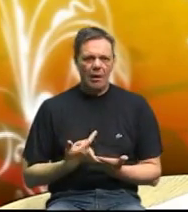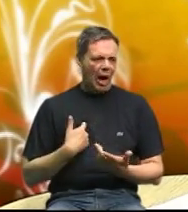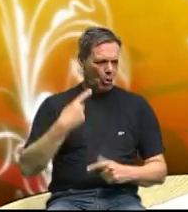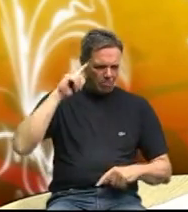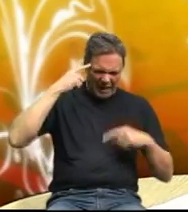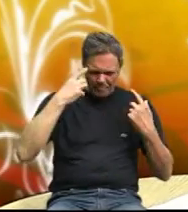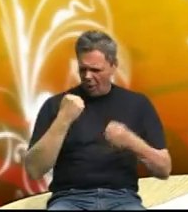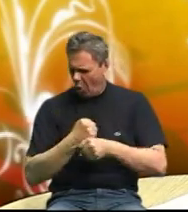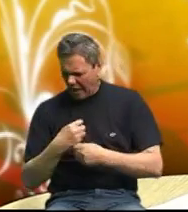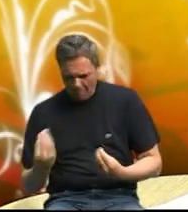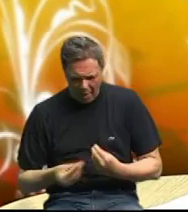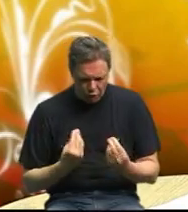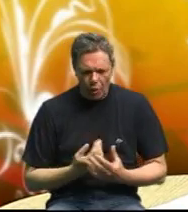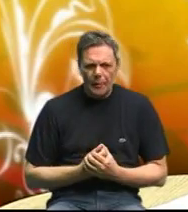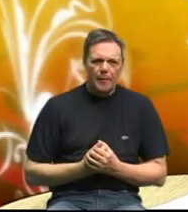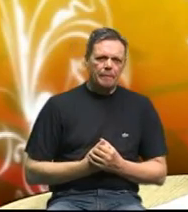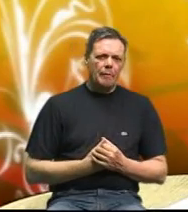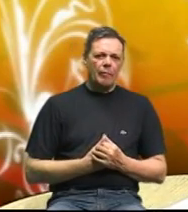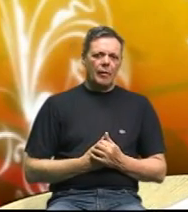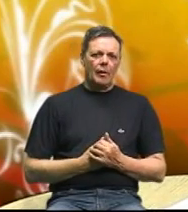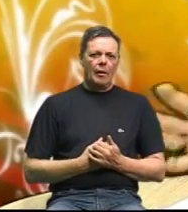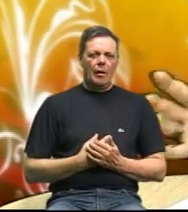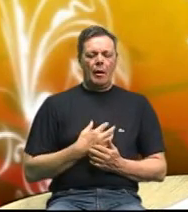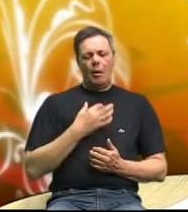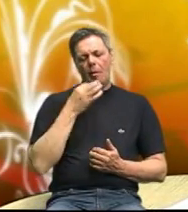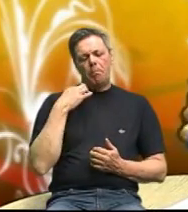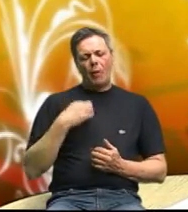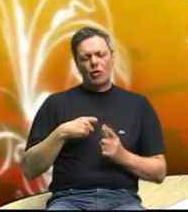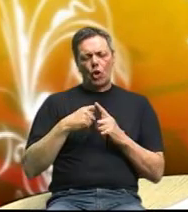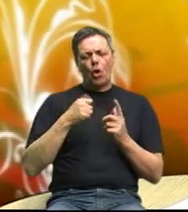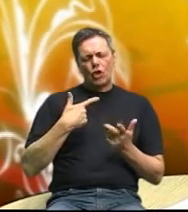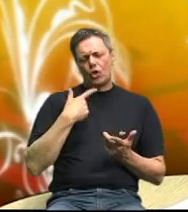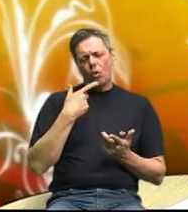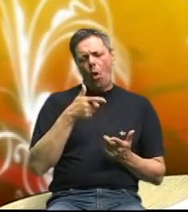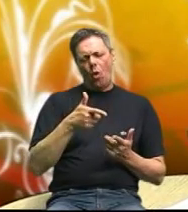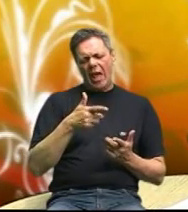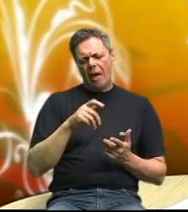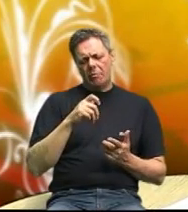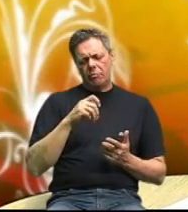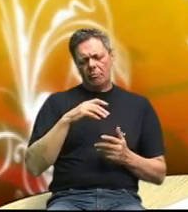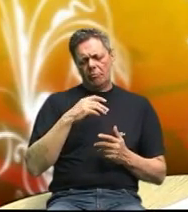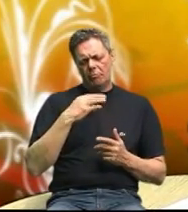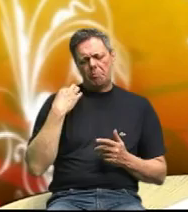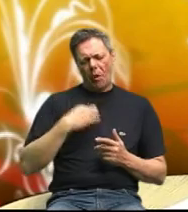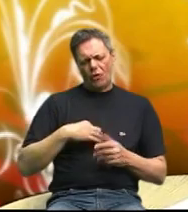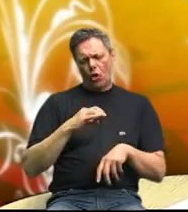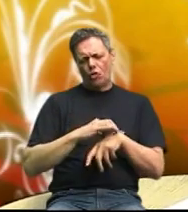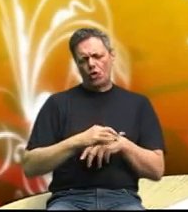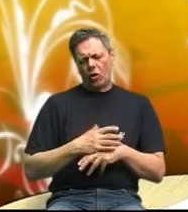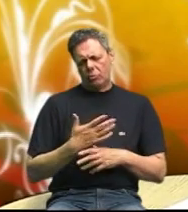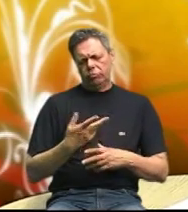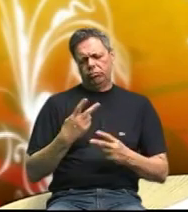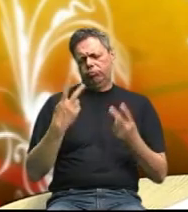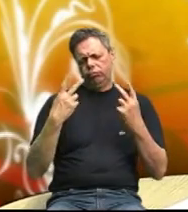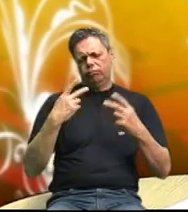mislimo ako radimo ako smo nekako kaže profesor Košić on je naš alfa i omega za debljinu u Hrvatskoj čak i po noći